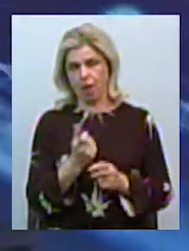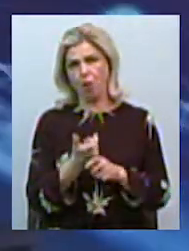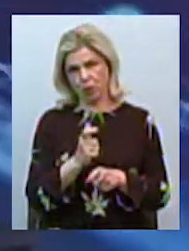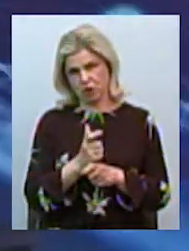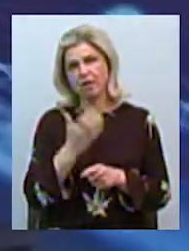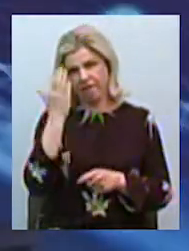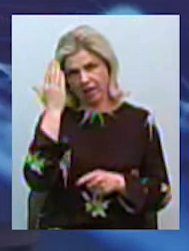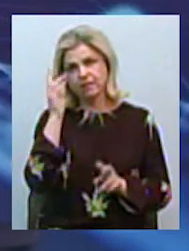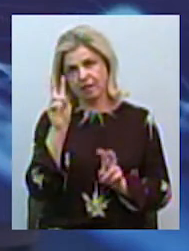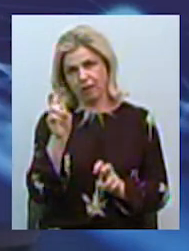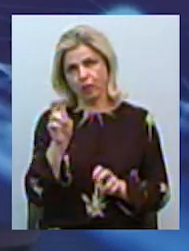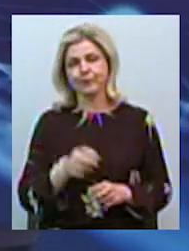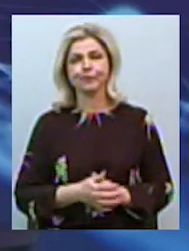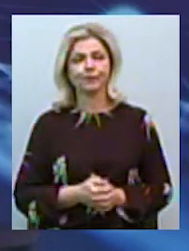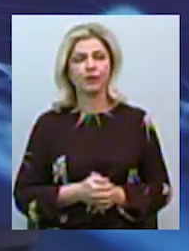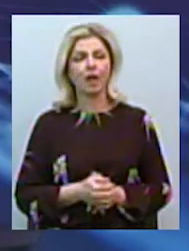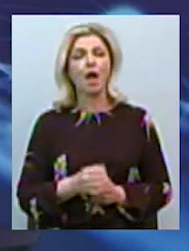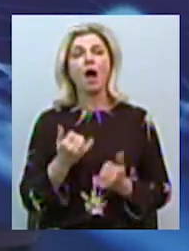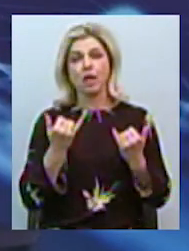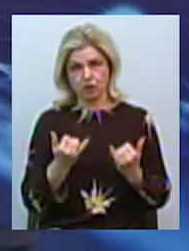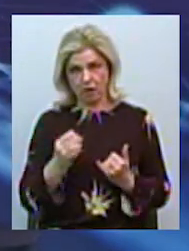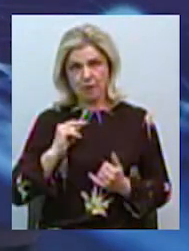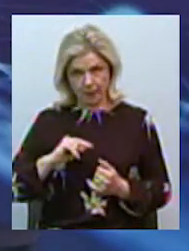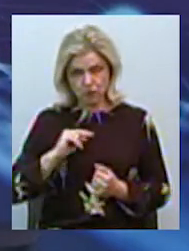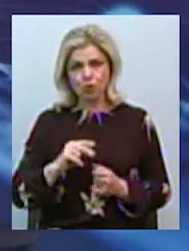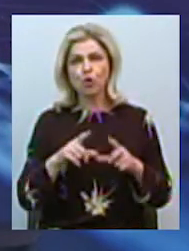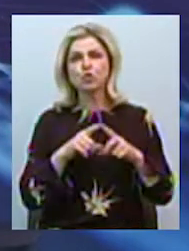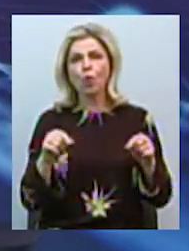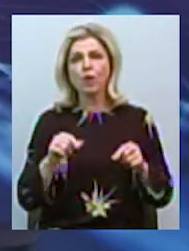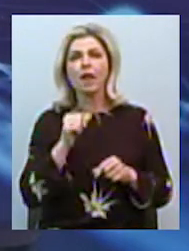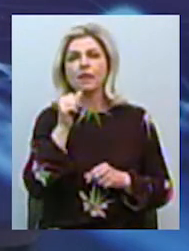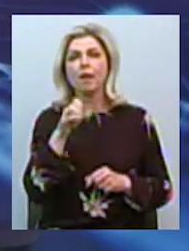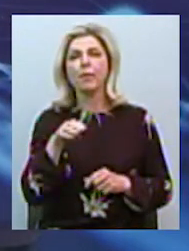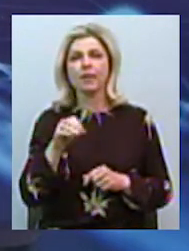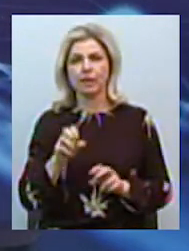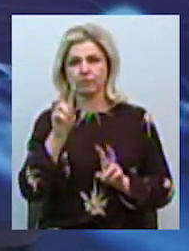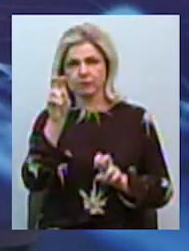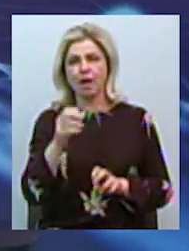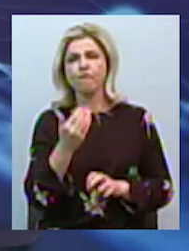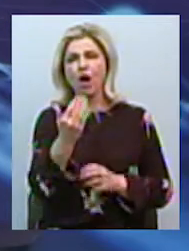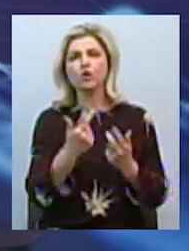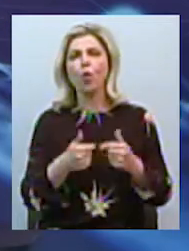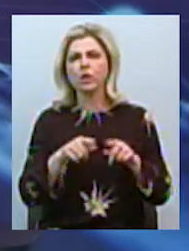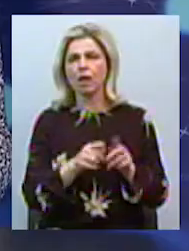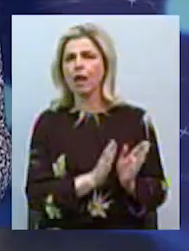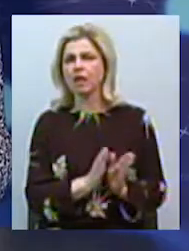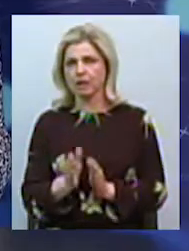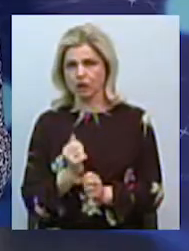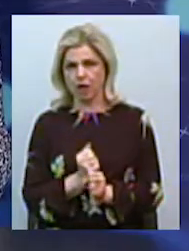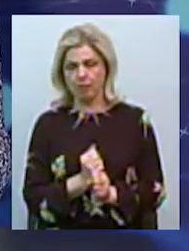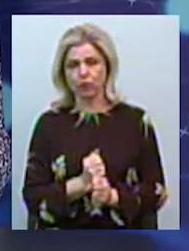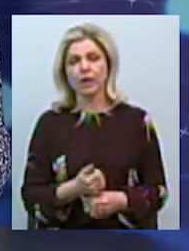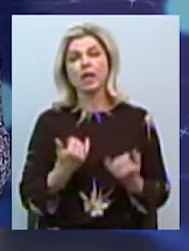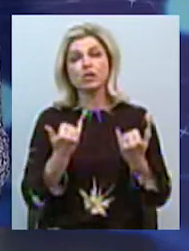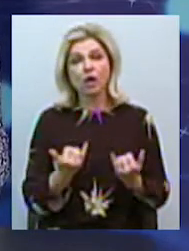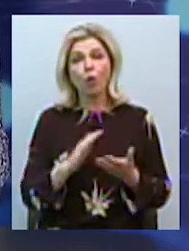працює наразі школа діабетів? Я знаю, що у вас доволі налагоджена робота в відділенні школи Школу діабетів ми чуть-чуть в